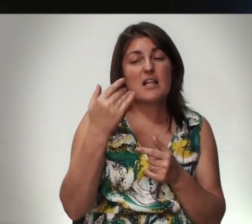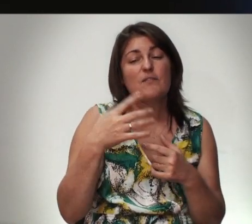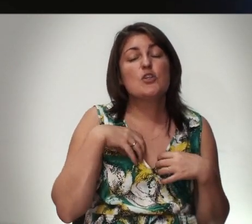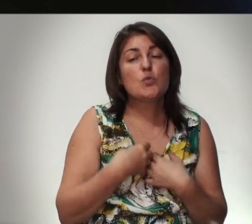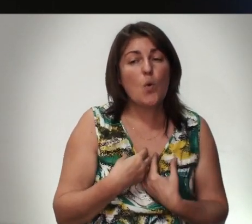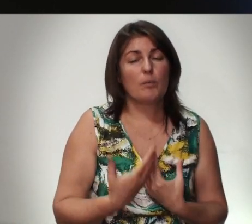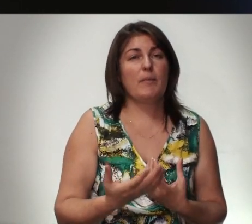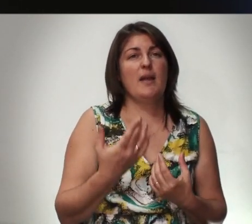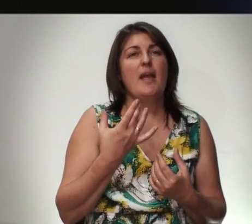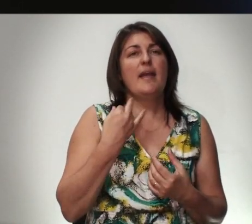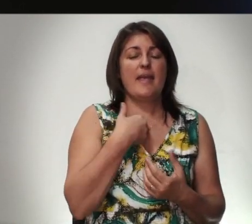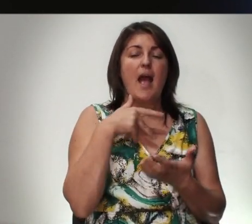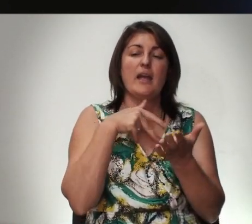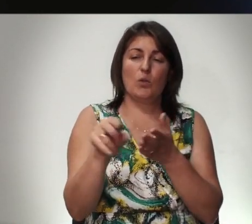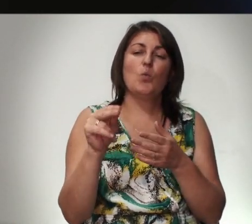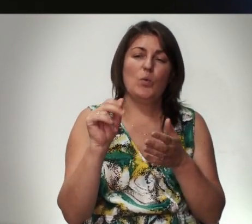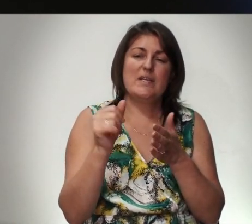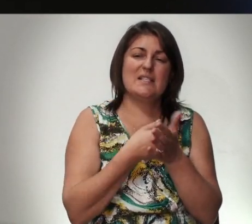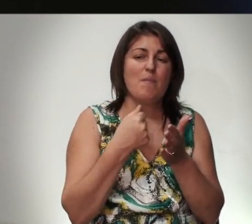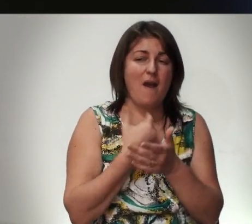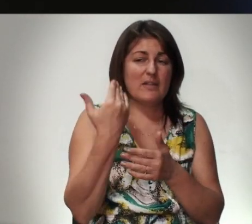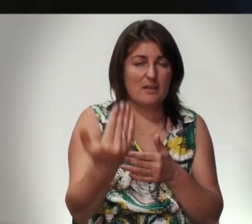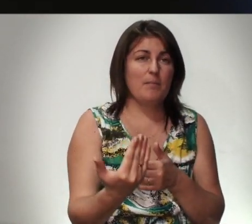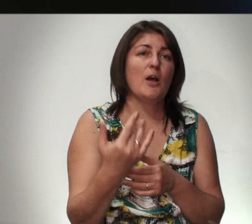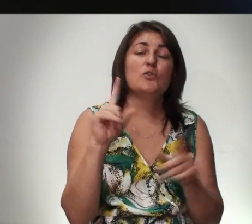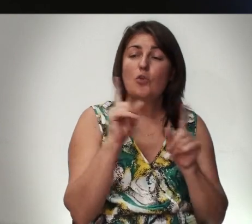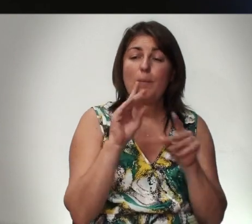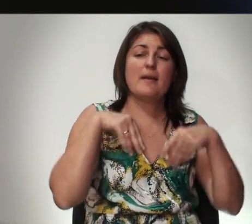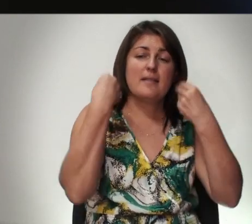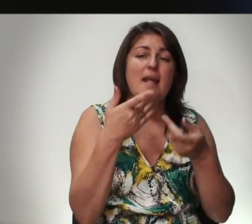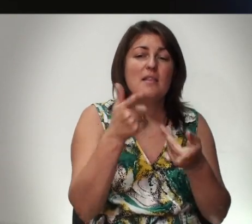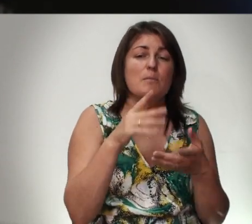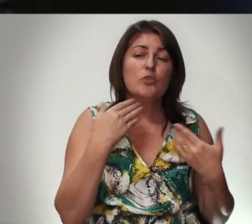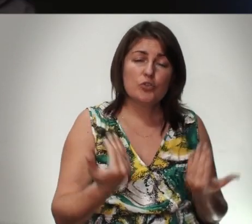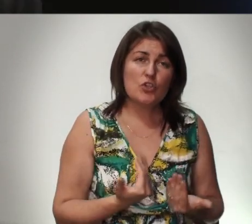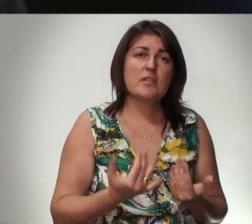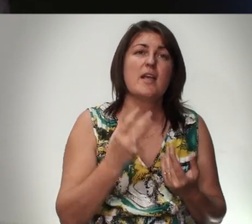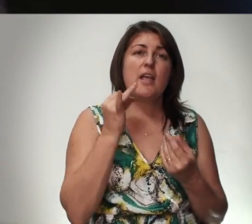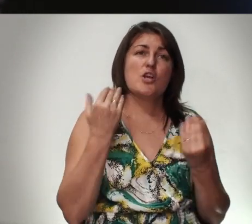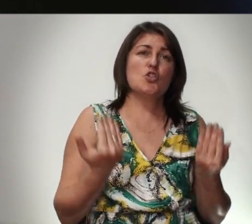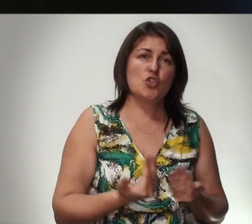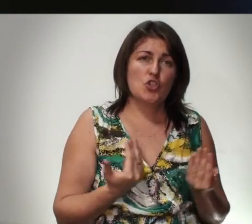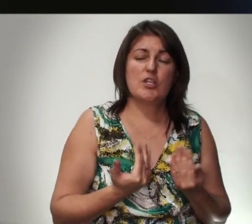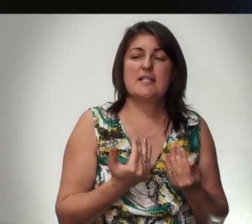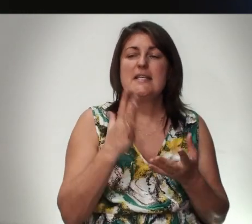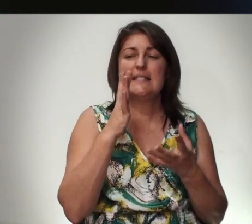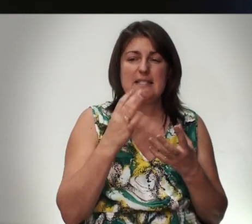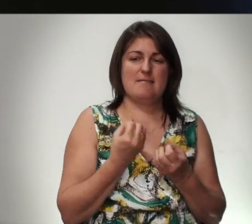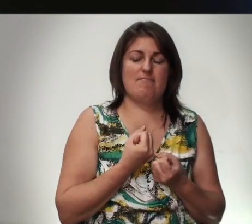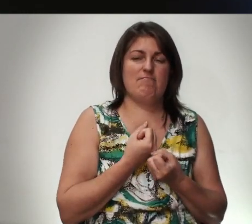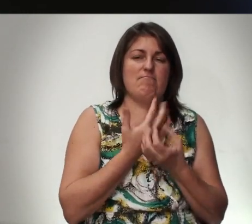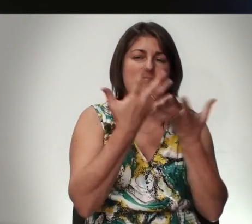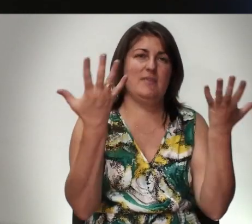твои И я иду Избавить тебя Чтобы дать тебе Жизнь И жизнь С избытком